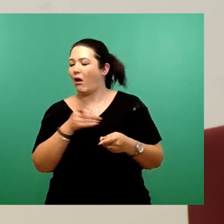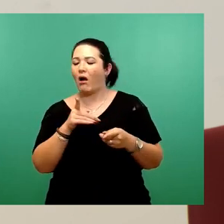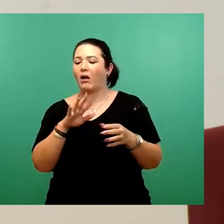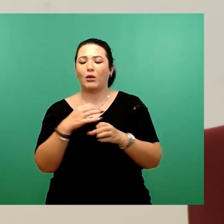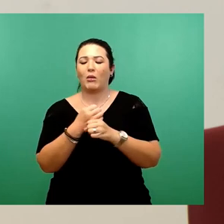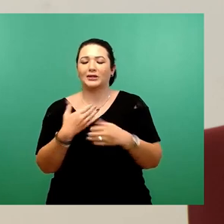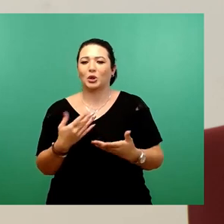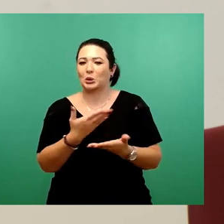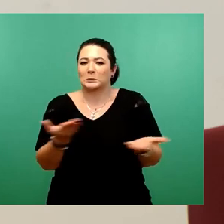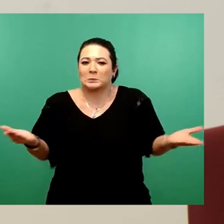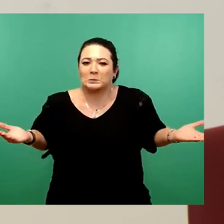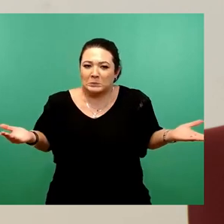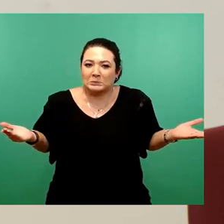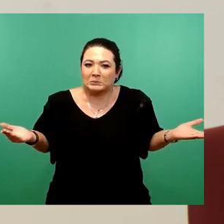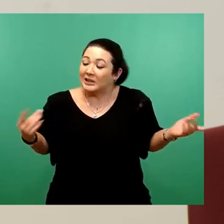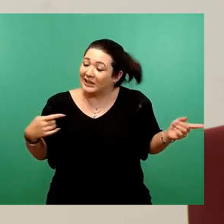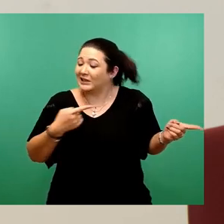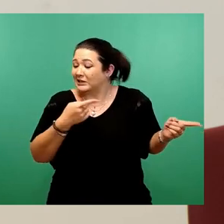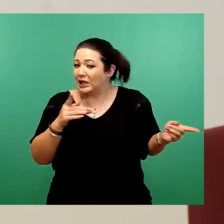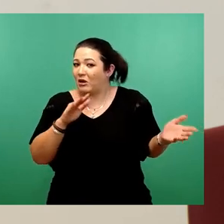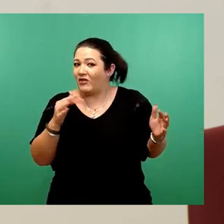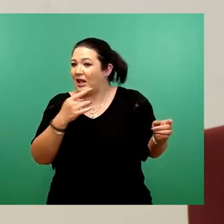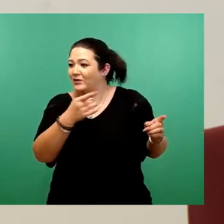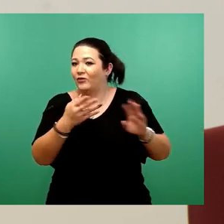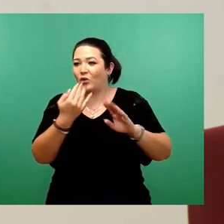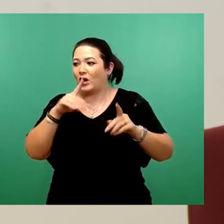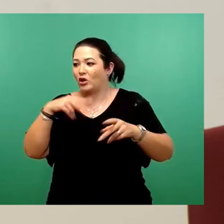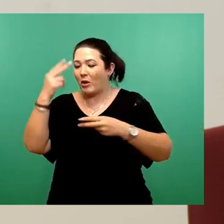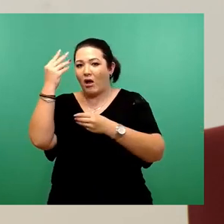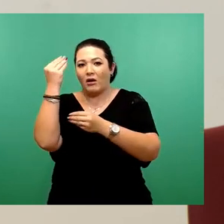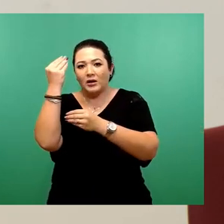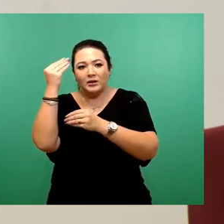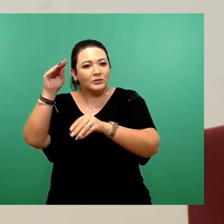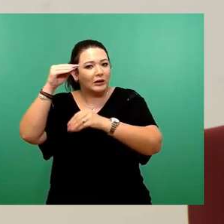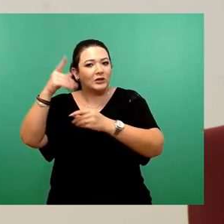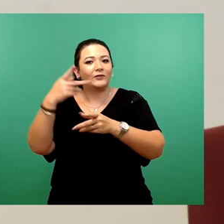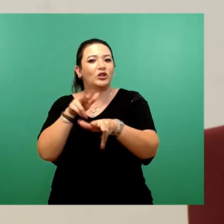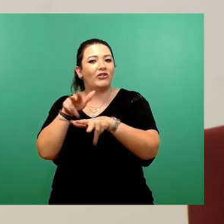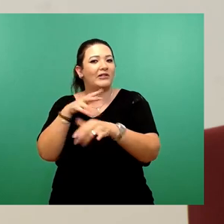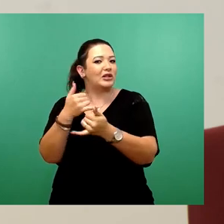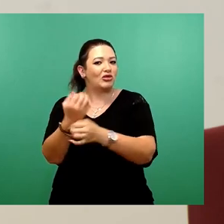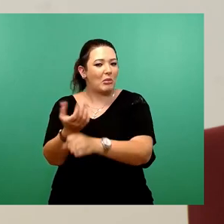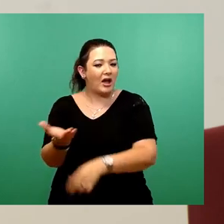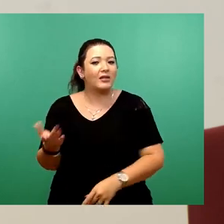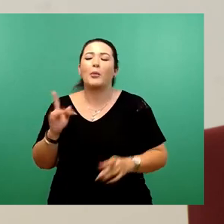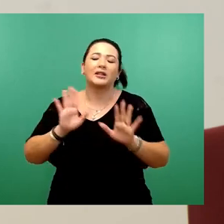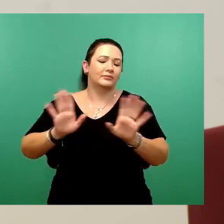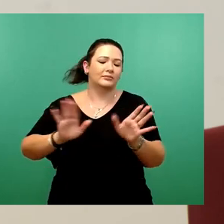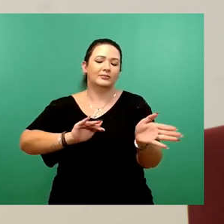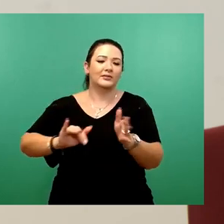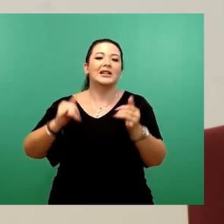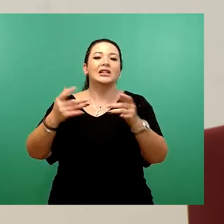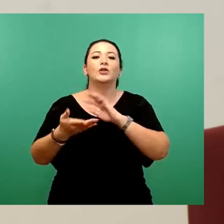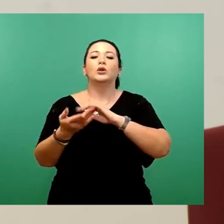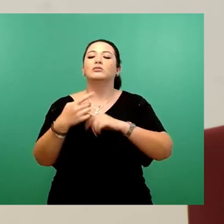Also, da müsstet ihr vielleicht bei euch erkundigen, wie das ist in der Verwaltung. Aber mal ohne Spaß, wir würden mal einen Entwurf hier